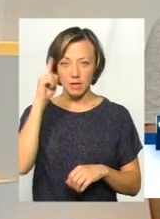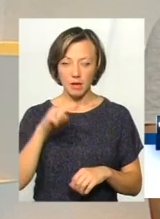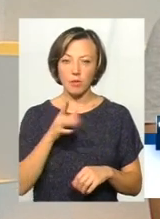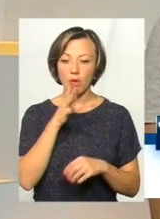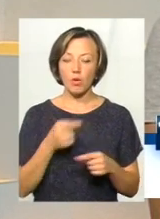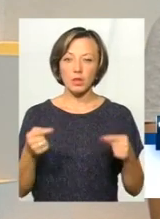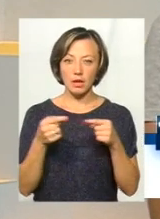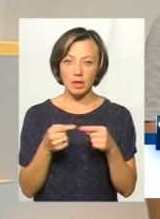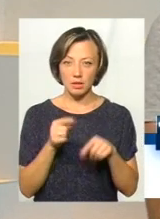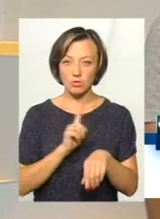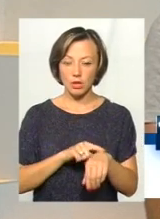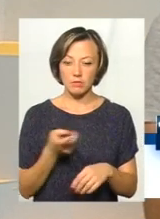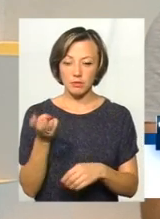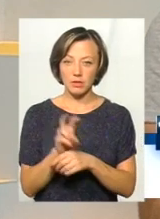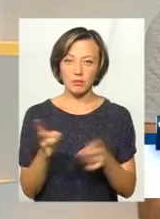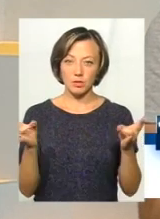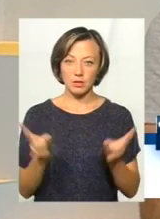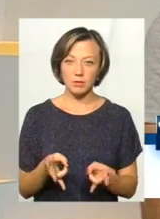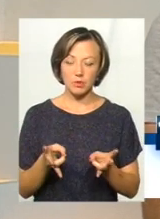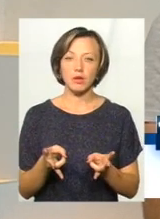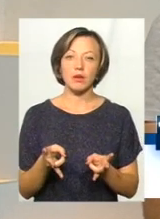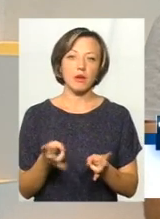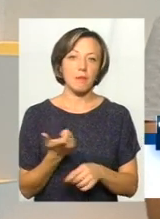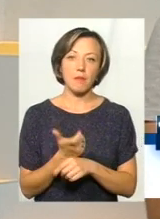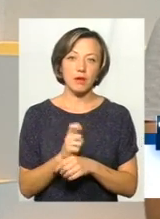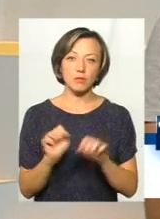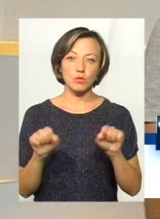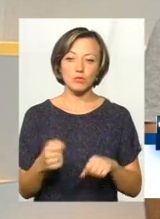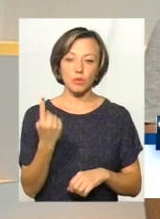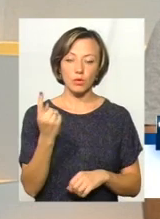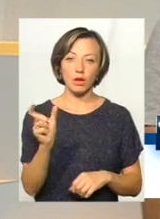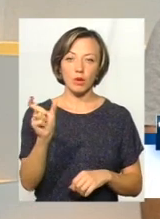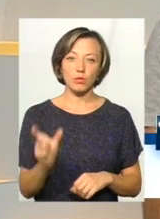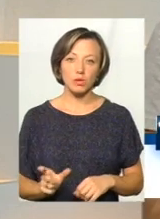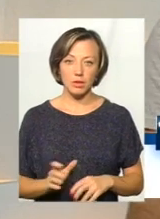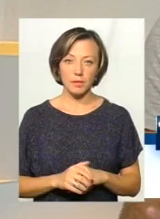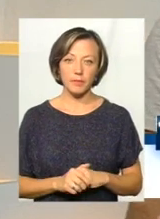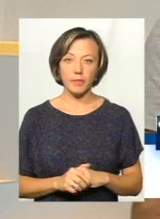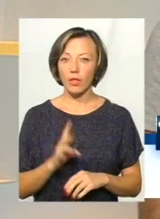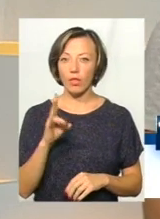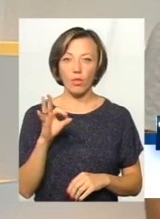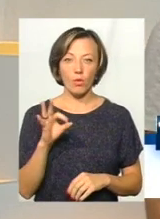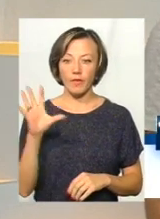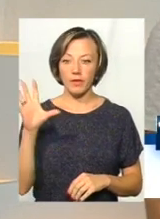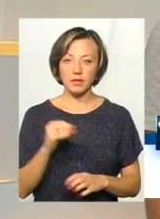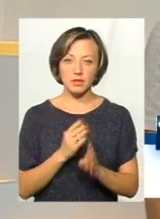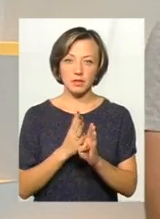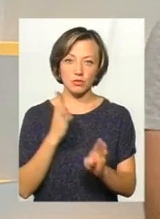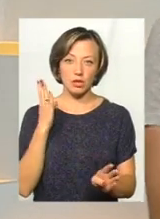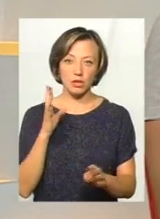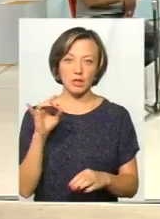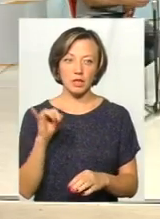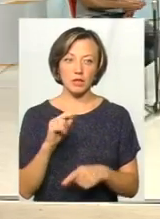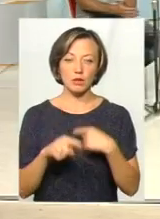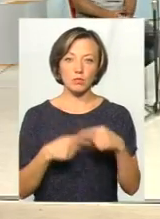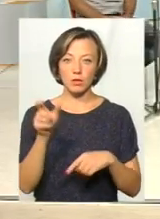на коли потрібно прийти, відповідно, там максимум може сидіти одна людина. Ну, не ціла черга. І